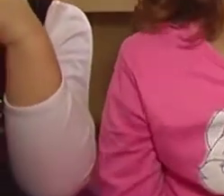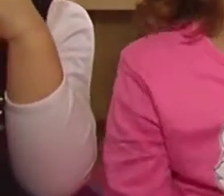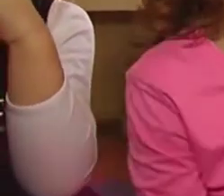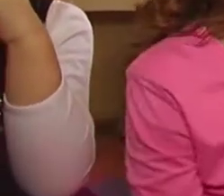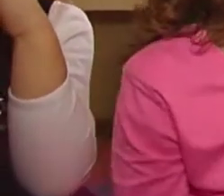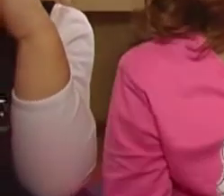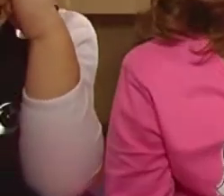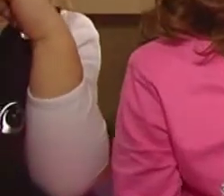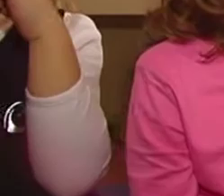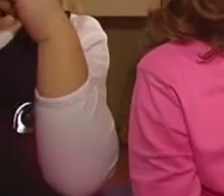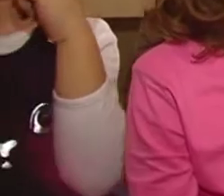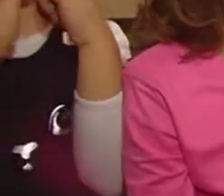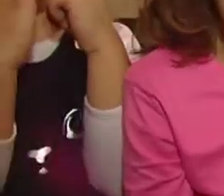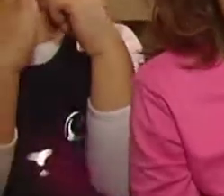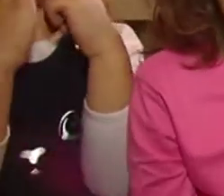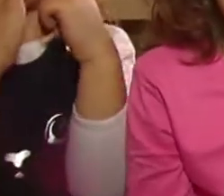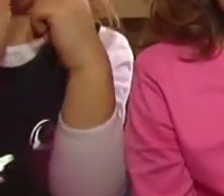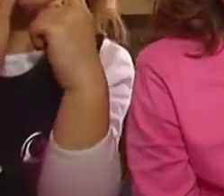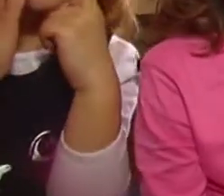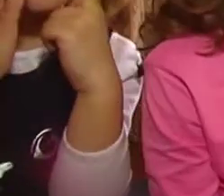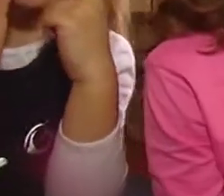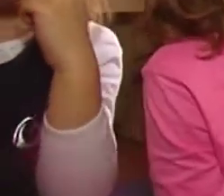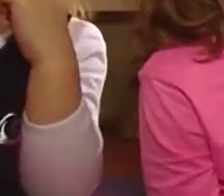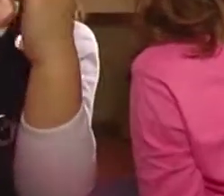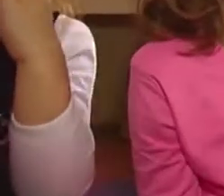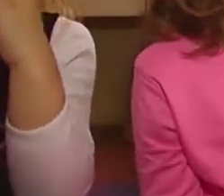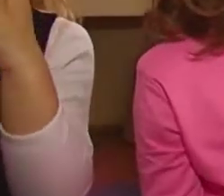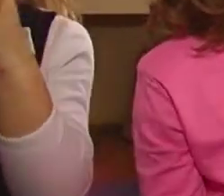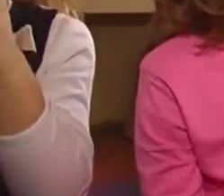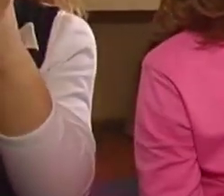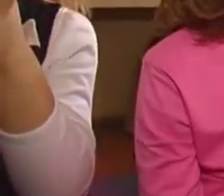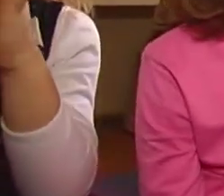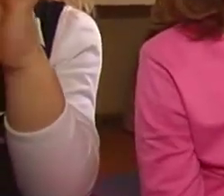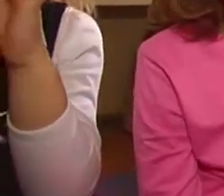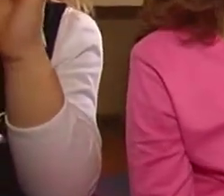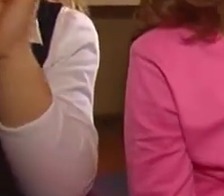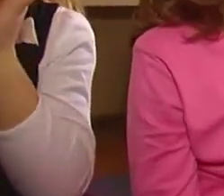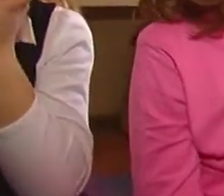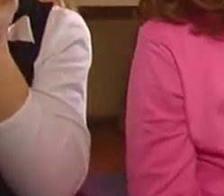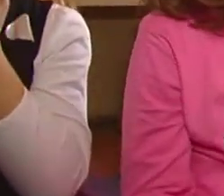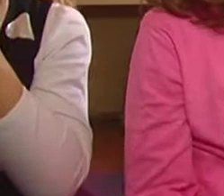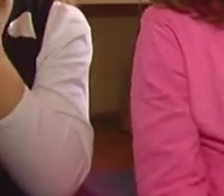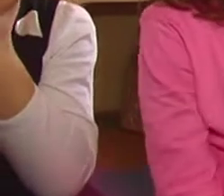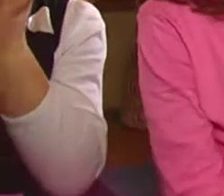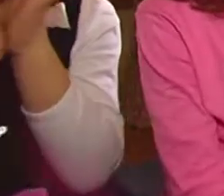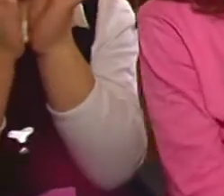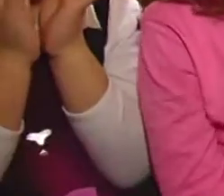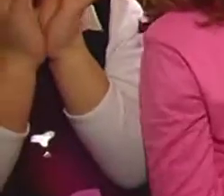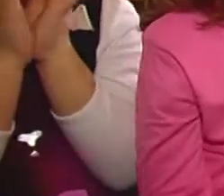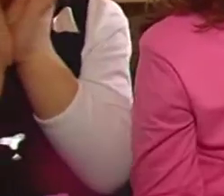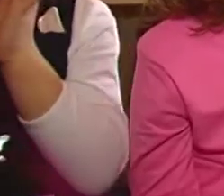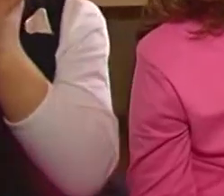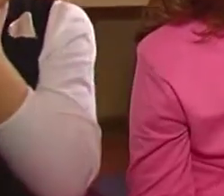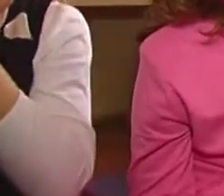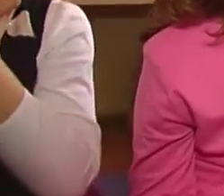svojim prijateljicama i zabavljati se i svašta. A koja ti je